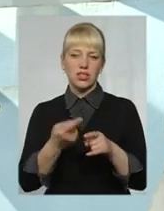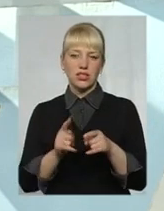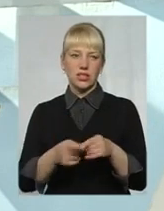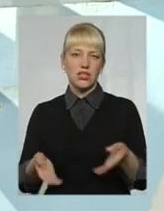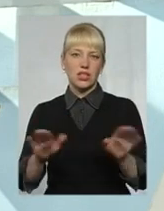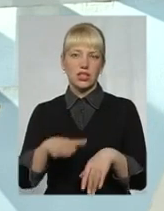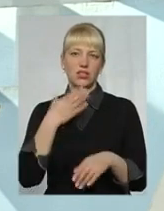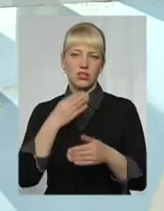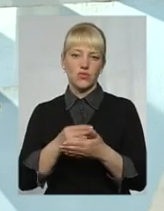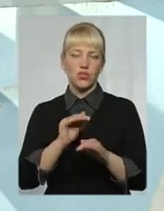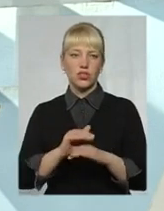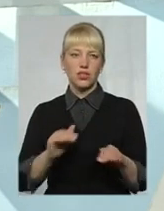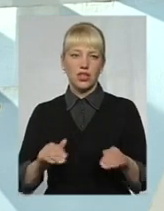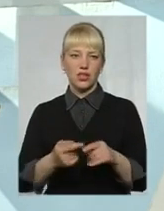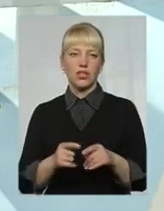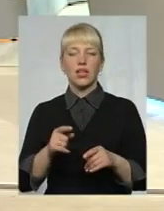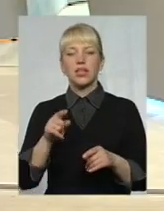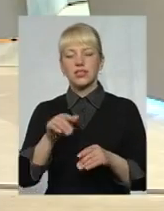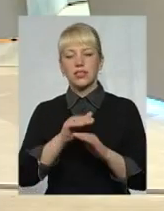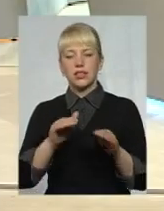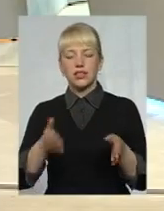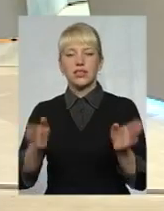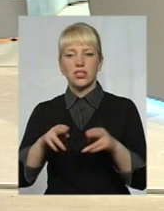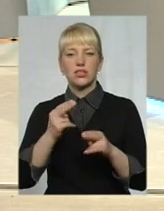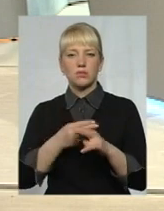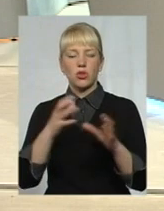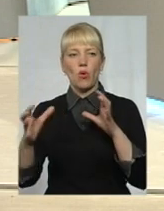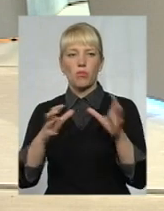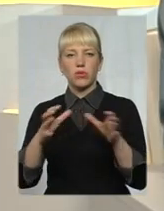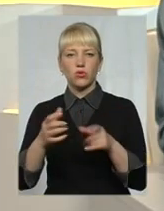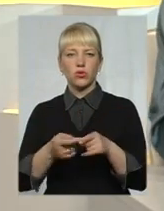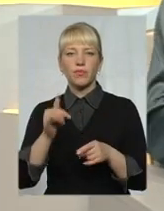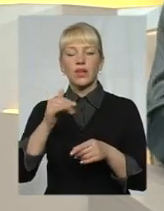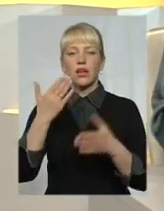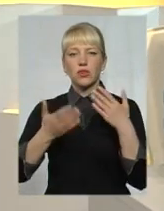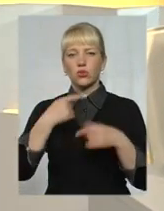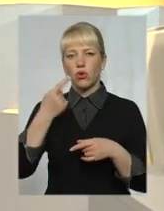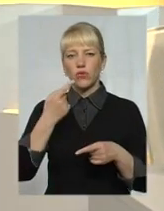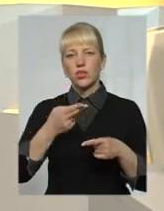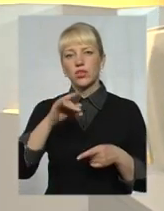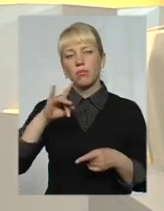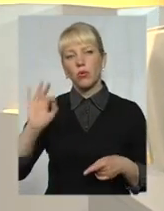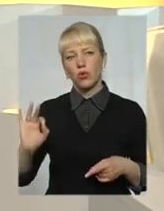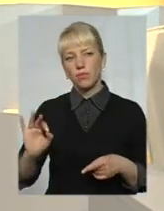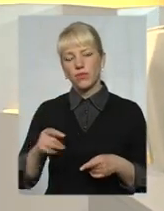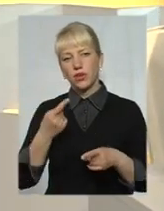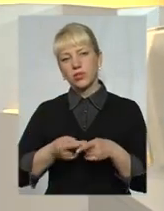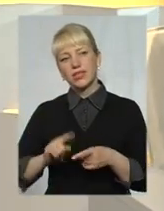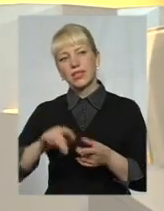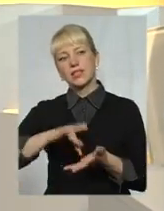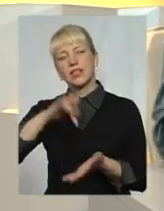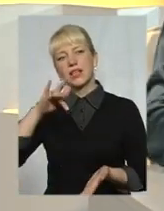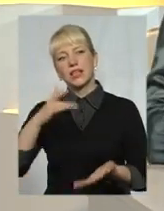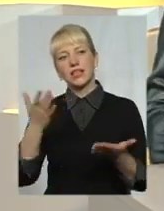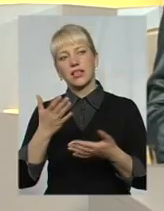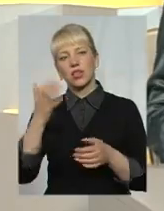пішли там чи на встановлення, чи під опіку інших громадян. До речі, скажіть, будь ласка, якщо говорити про оцей центр, який